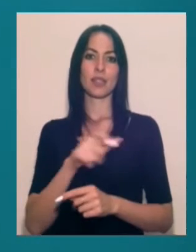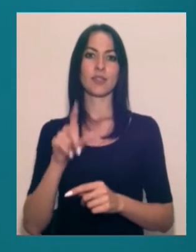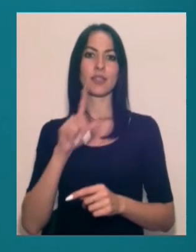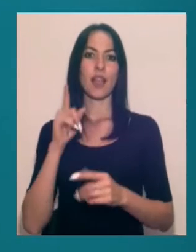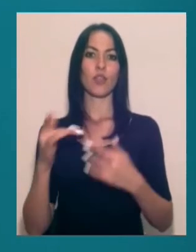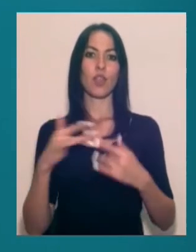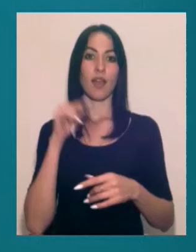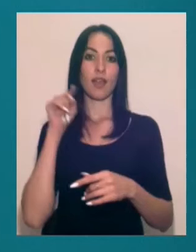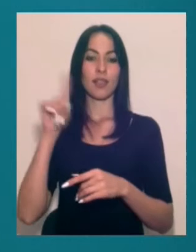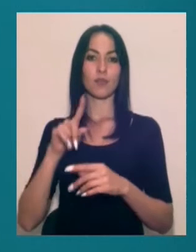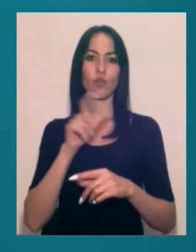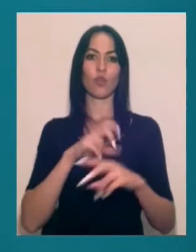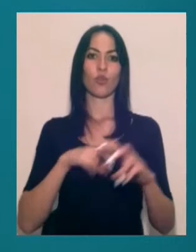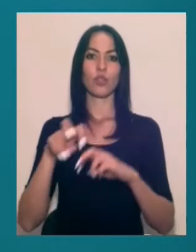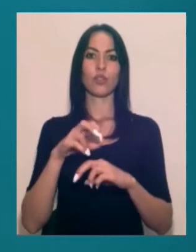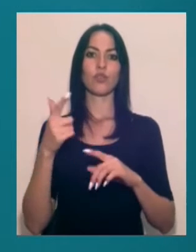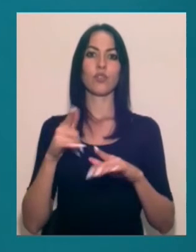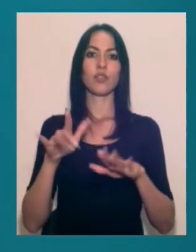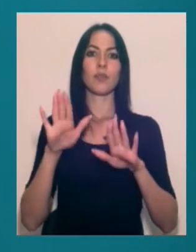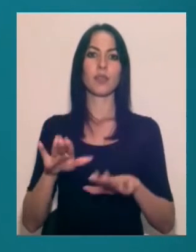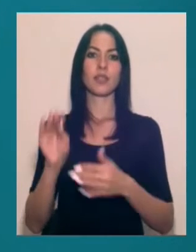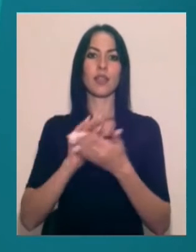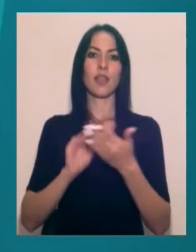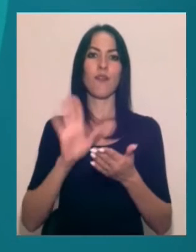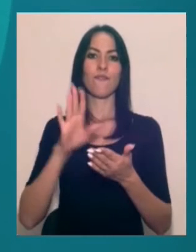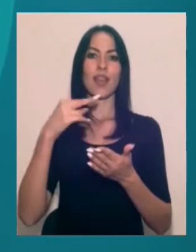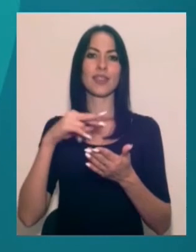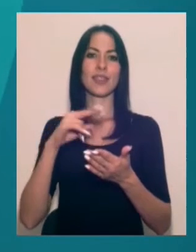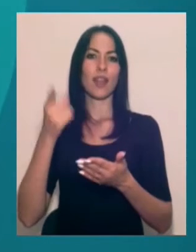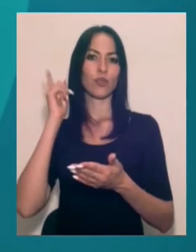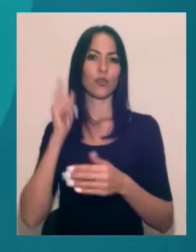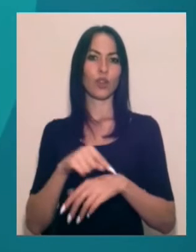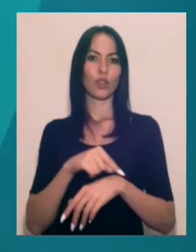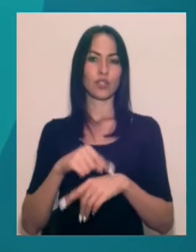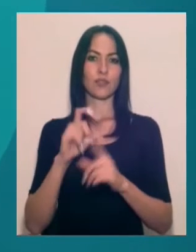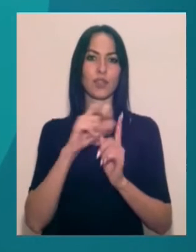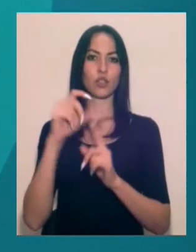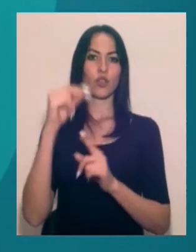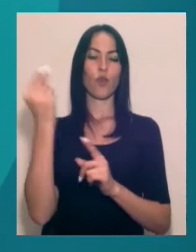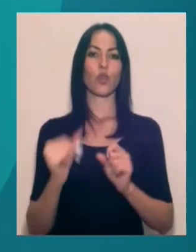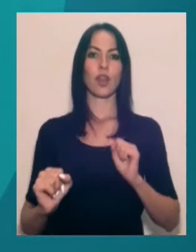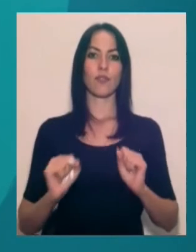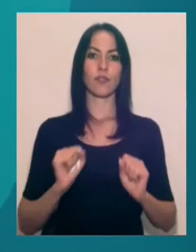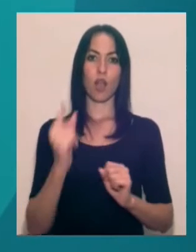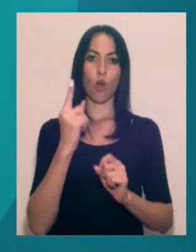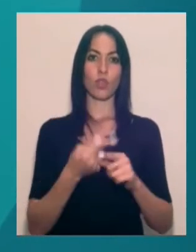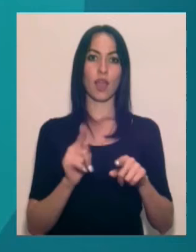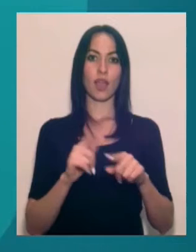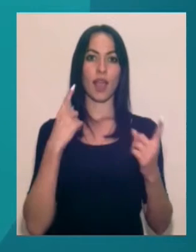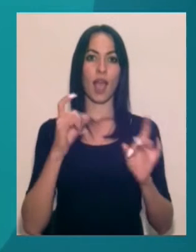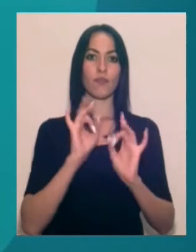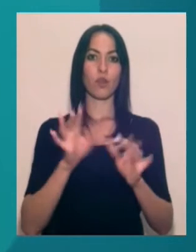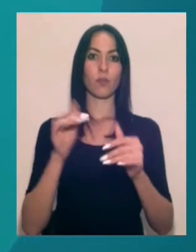відшукують локації, які були описані у літературі з різних часів. За словами художнього керівника Сергія Ровінського, одна така інформаційна